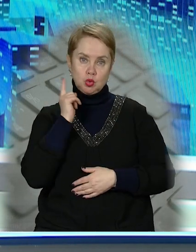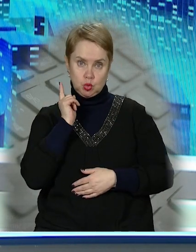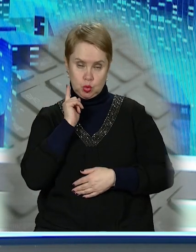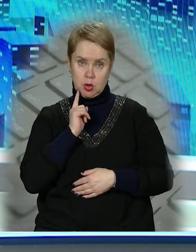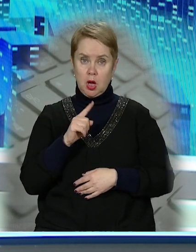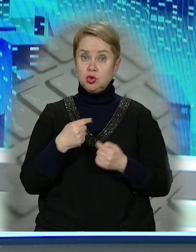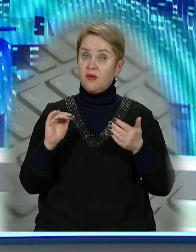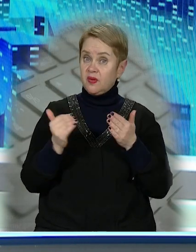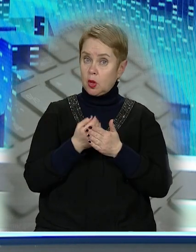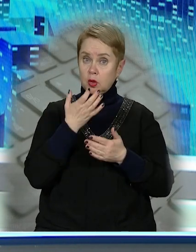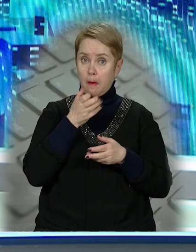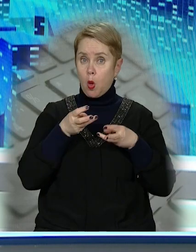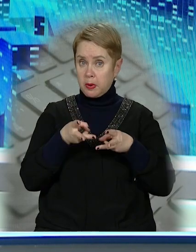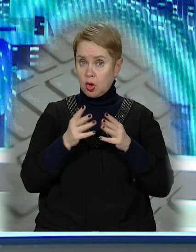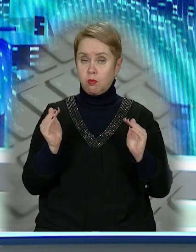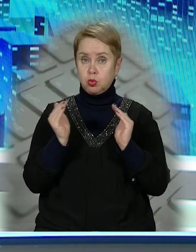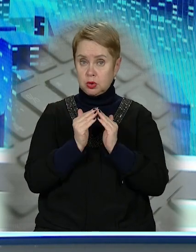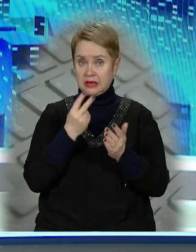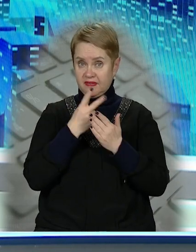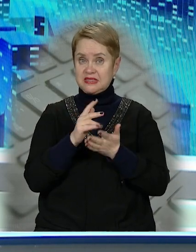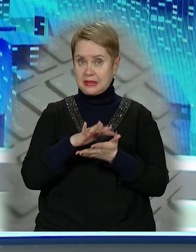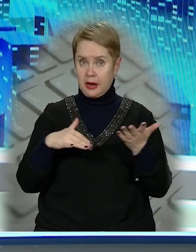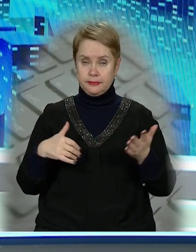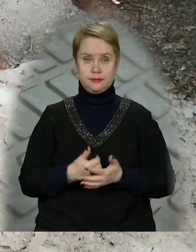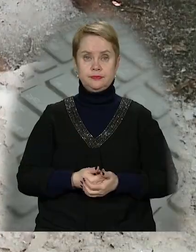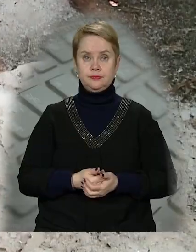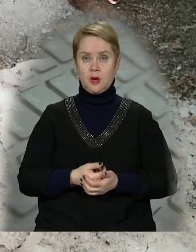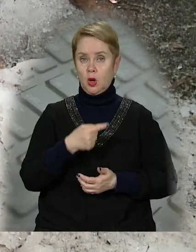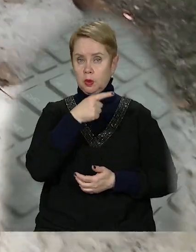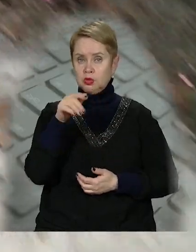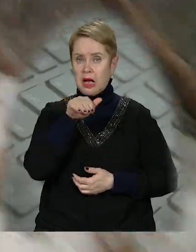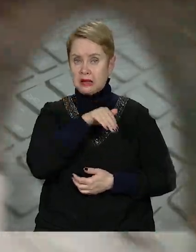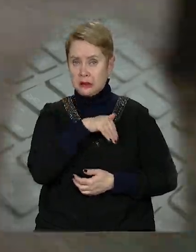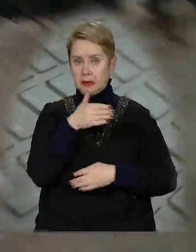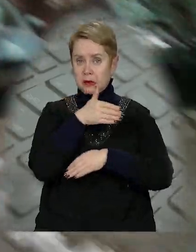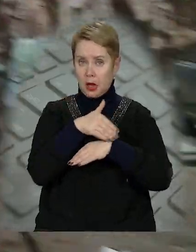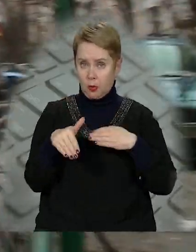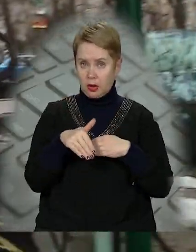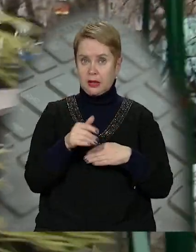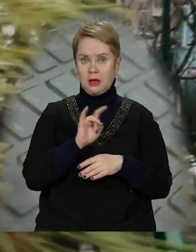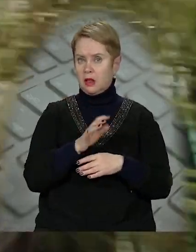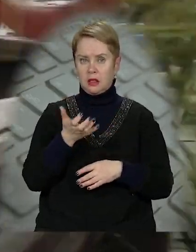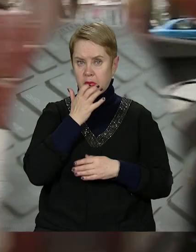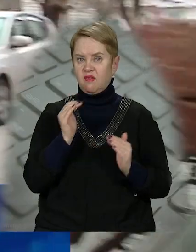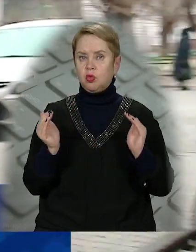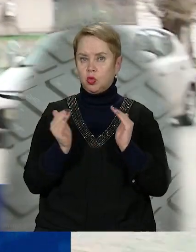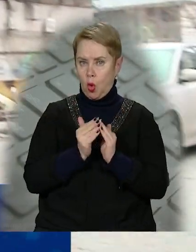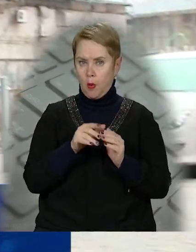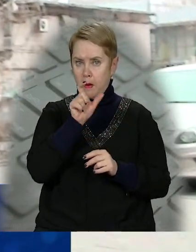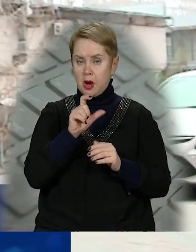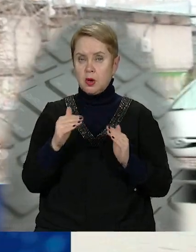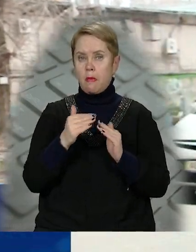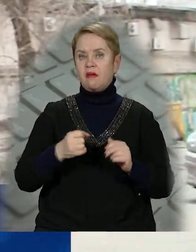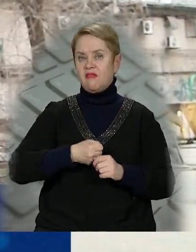почули. Чи відновлять теплопостачання у будинку? Дивіться далі. Мінусова температура на вулиці і не надто тепліше удома.